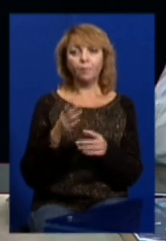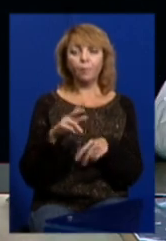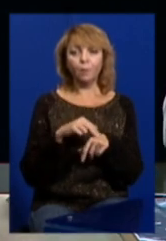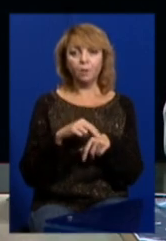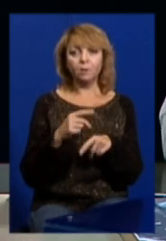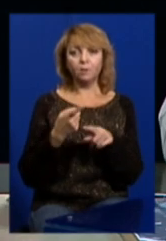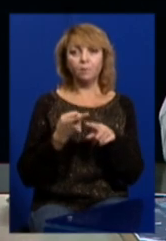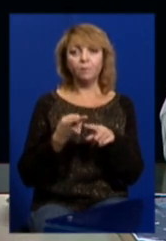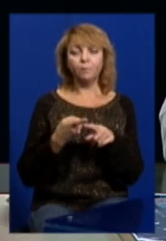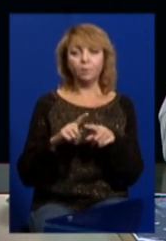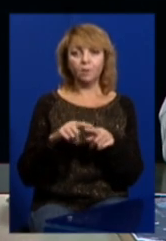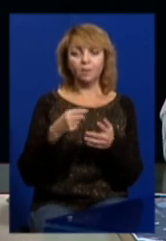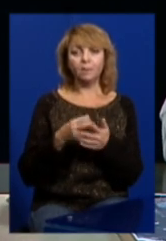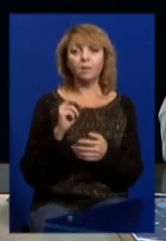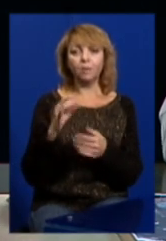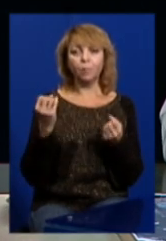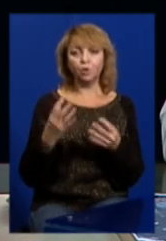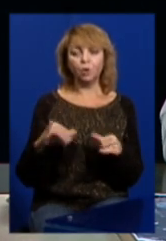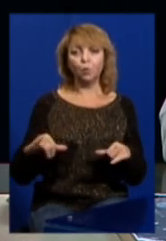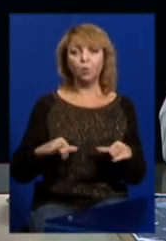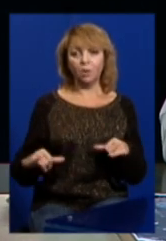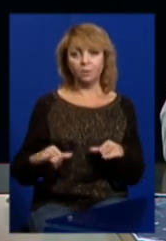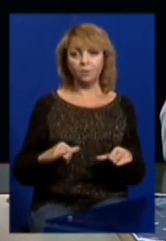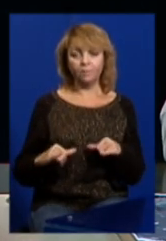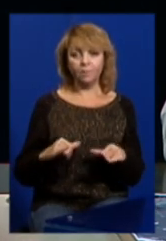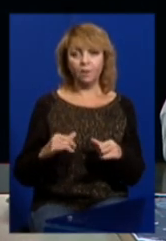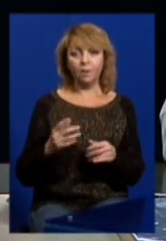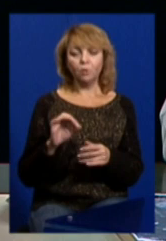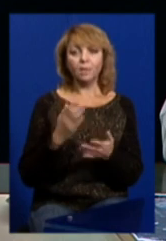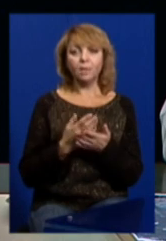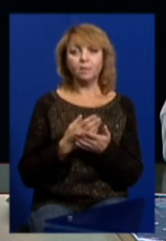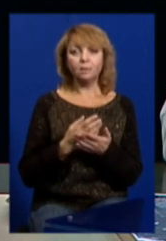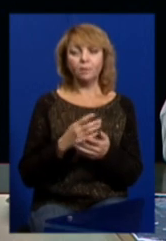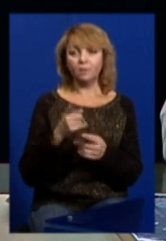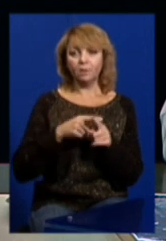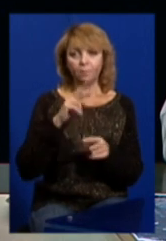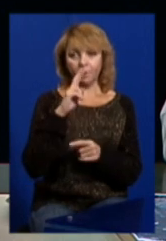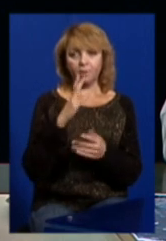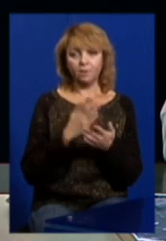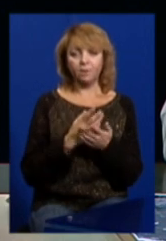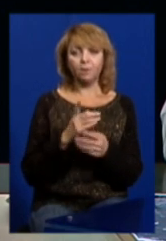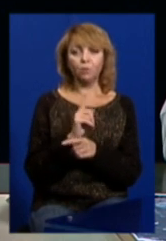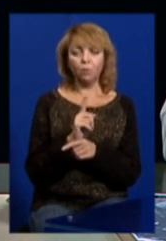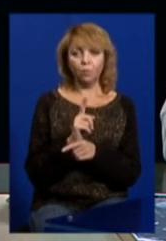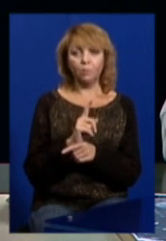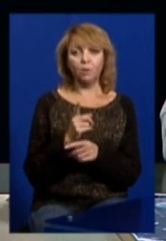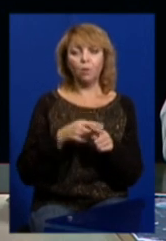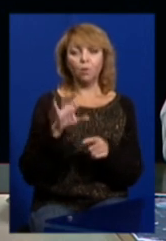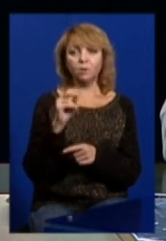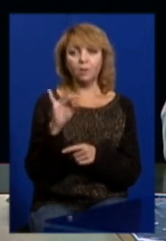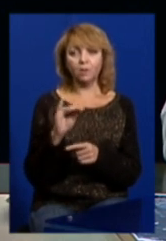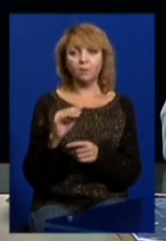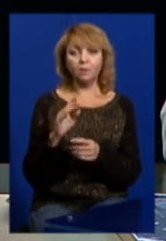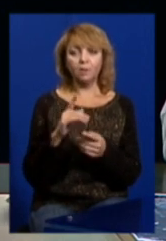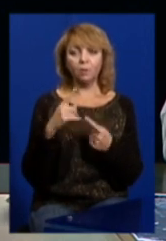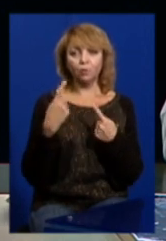частину 1 статті 296, хоча є явні ознаки спеціальної норми статті 376-377